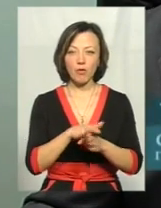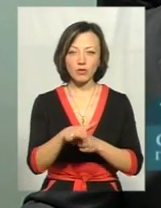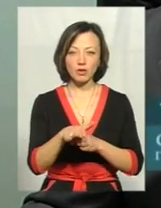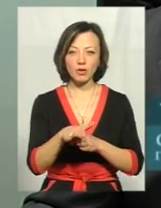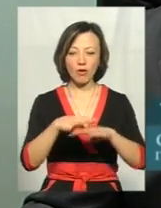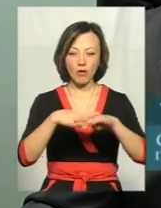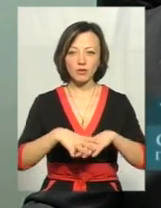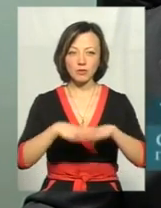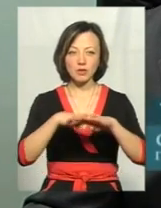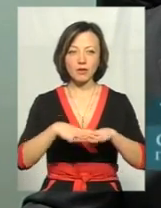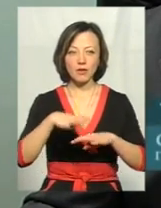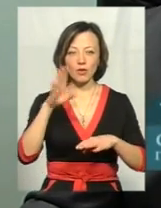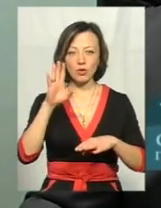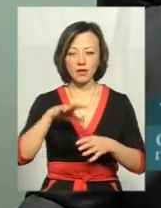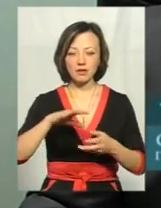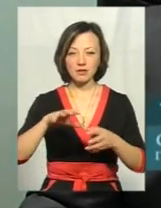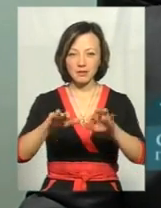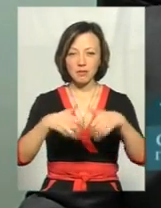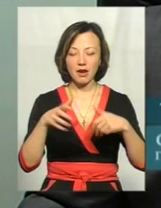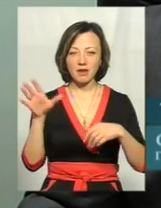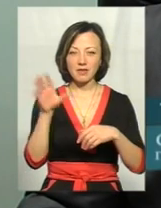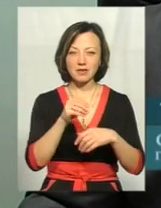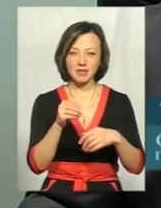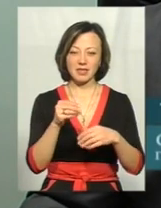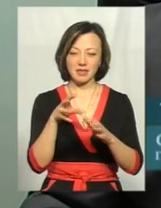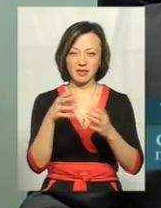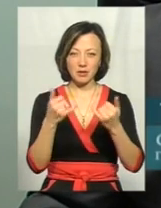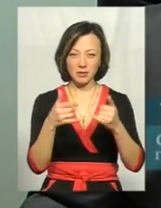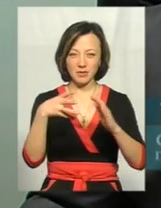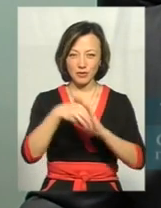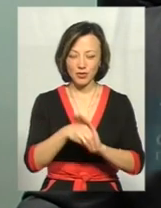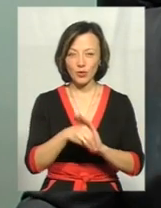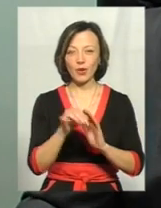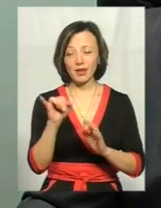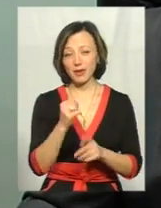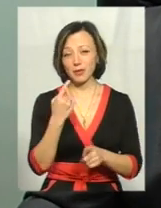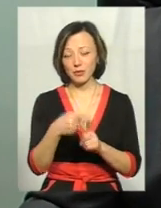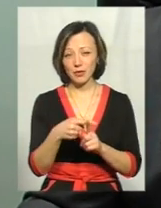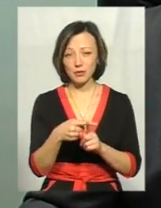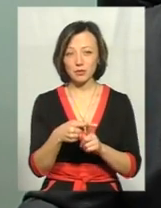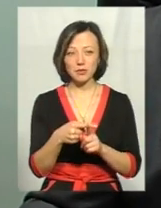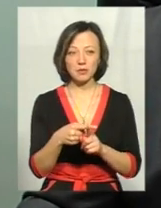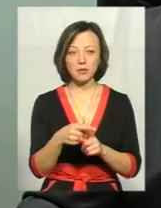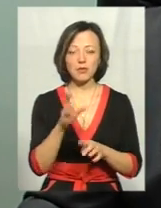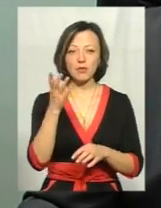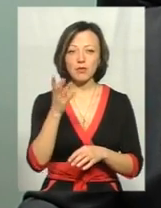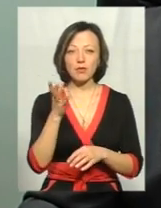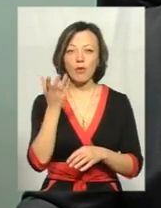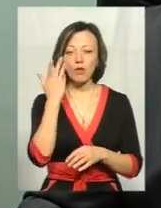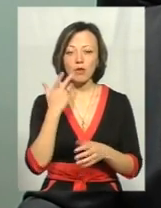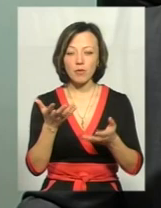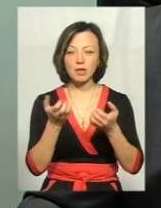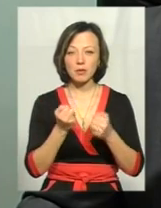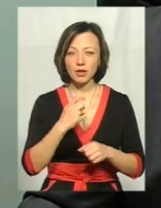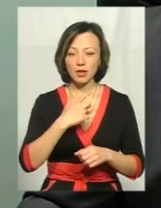осмосу, де із води віджимаються всі солі, і в тому числі, який повинен при споживанні отримати наш